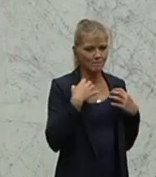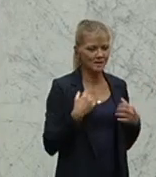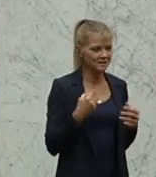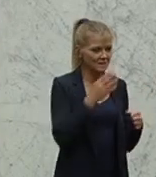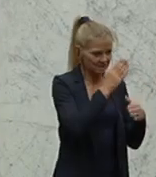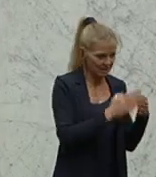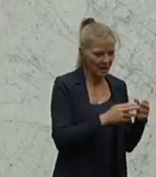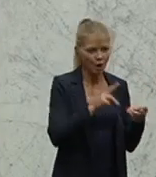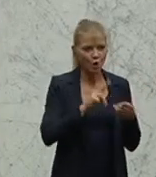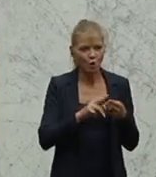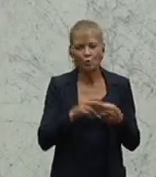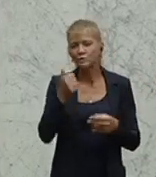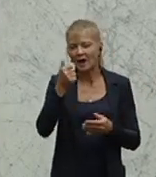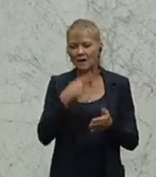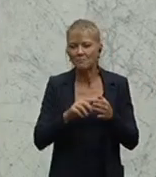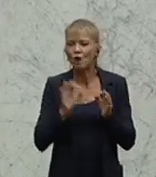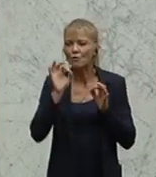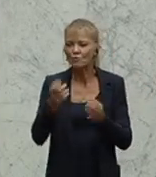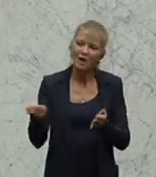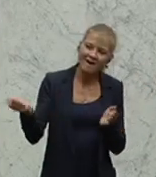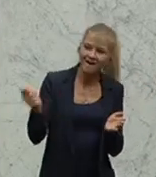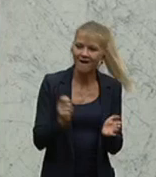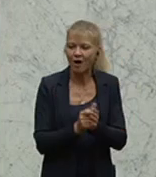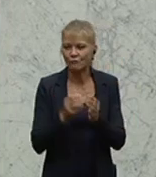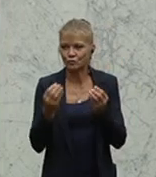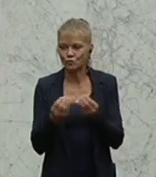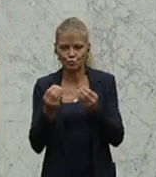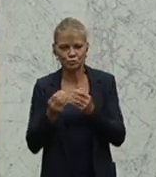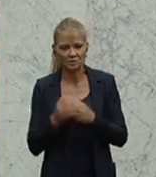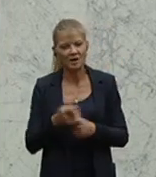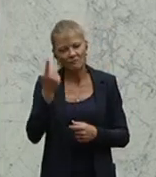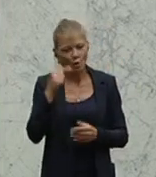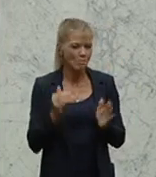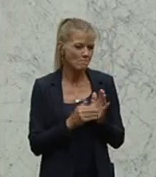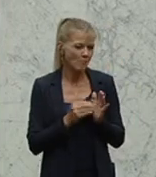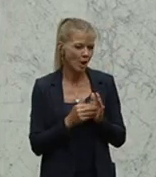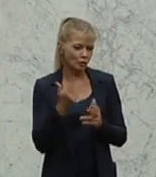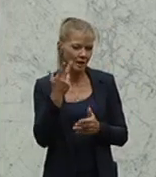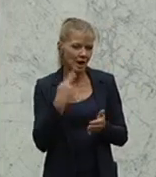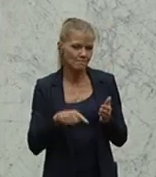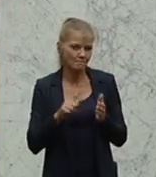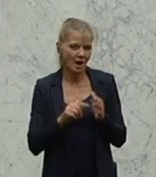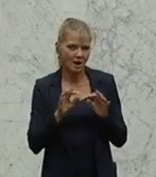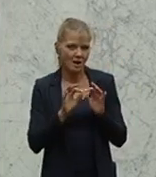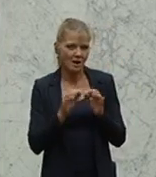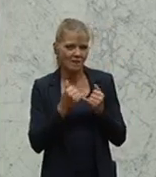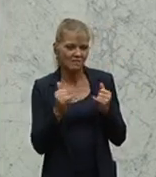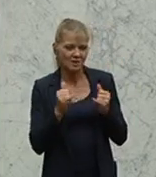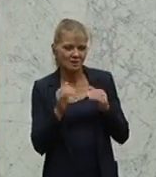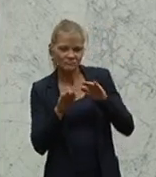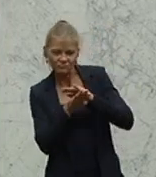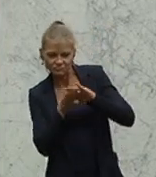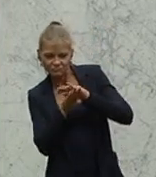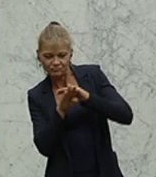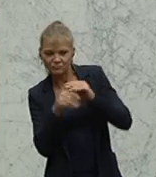braucht er dreimal einen Strohmann? Und Herr Abgeordneter Kickl, wenn Sie diese Fragen beantworten